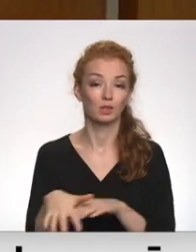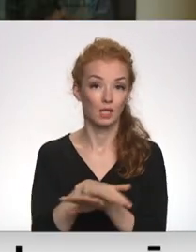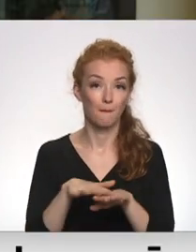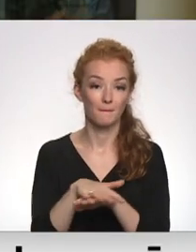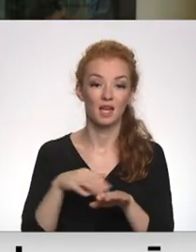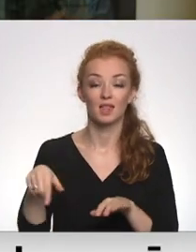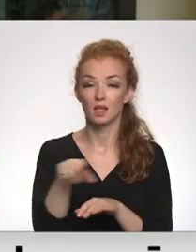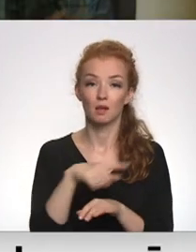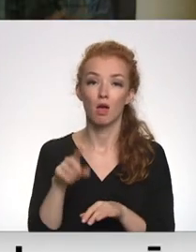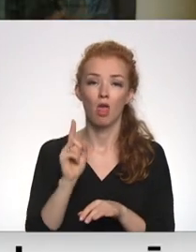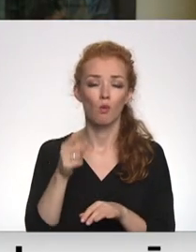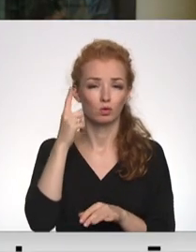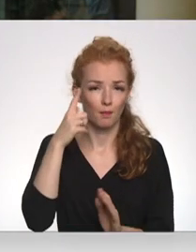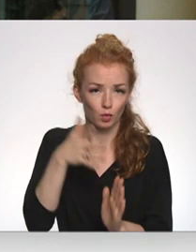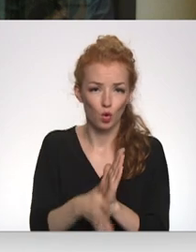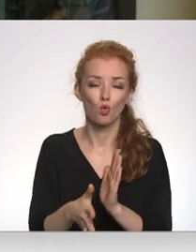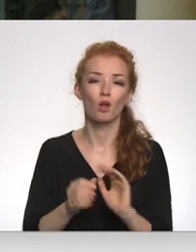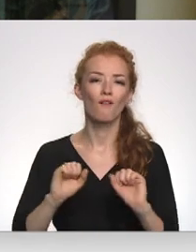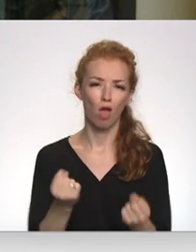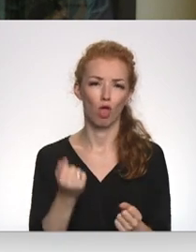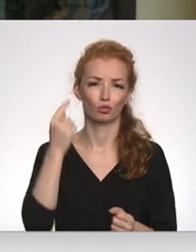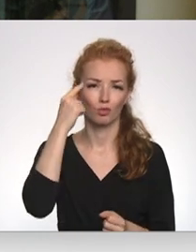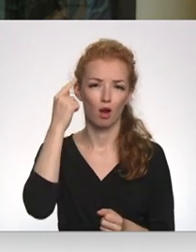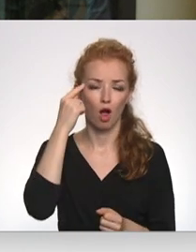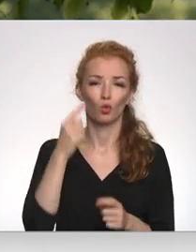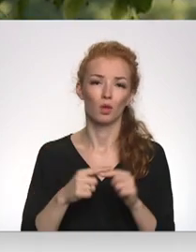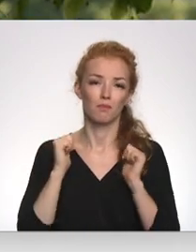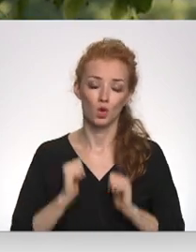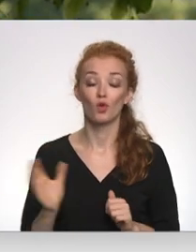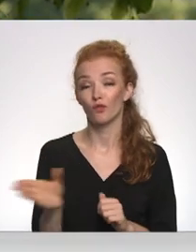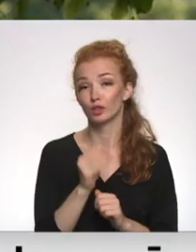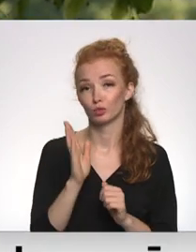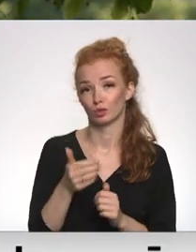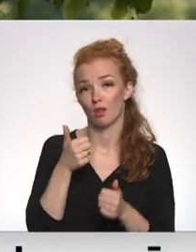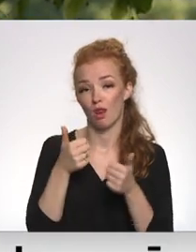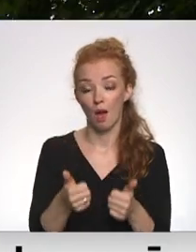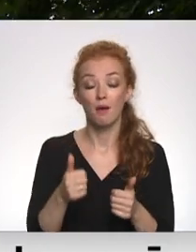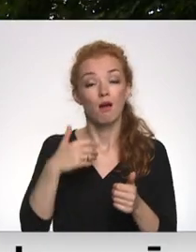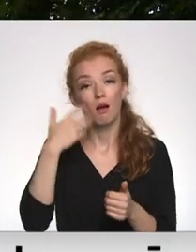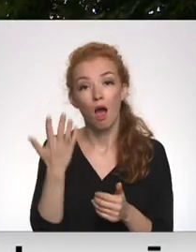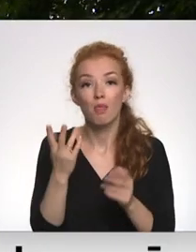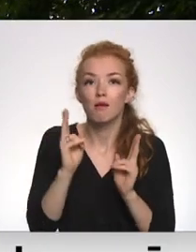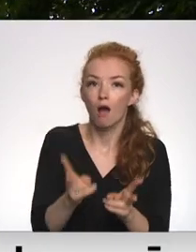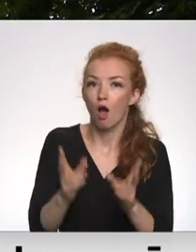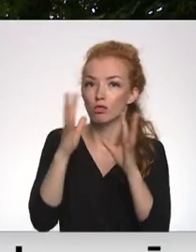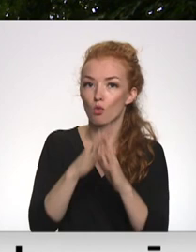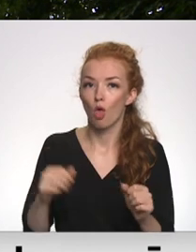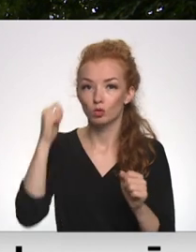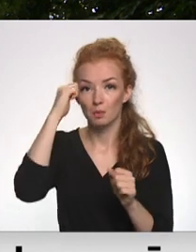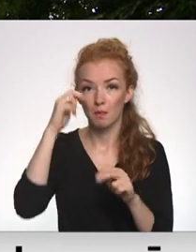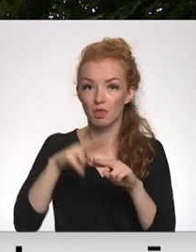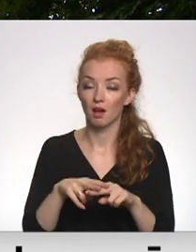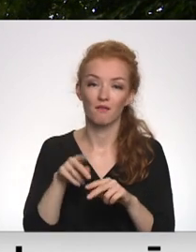jāpiegat ir ar izpratu, vēsu prāta, mieru un izbūstā. Tomēr, kad un kā piemnieklis tiks nojauks, plašāka